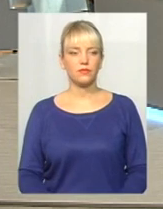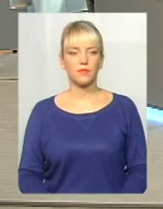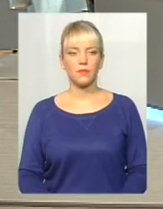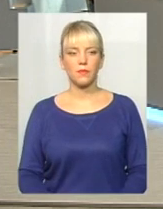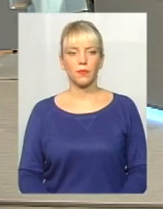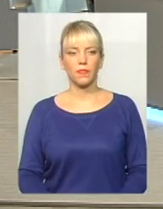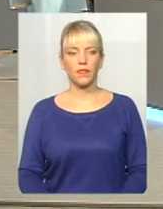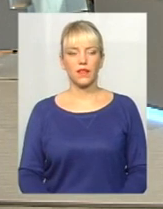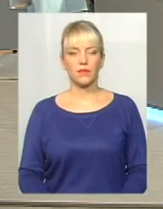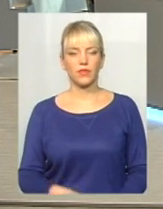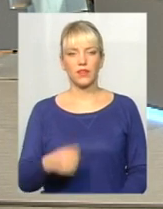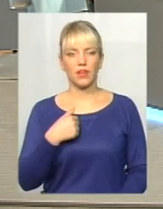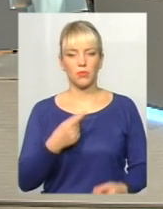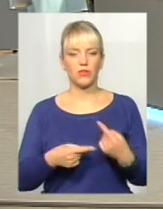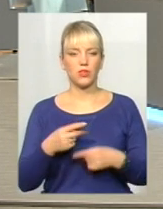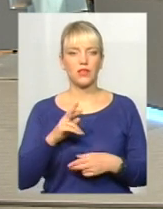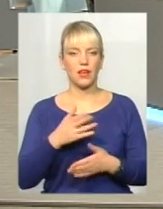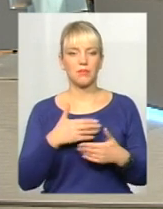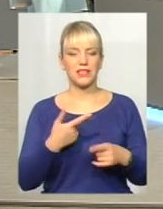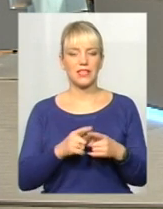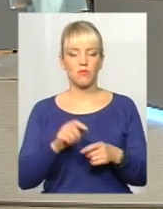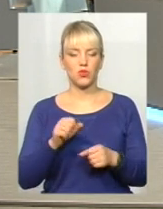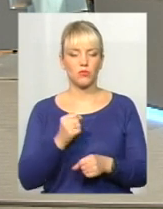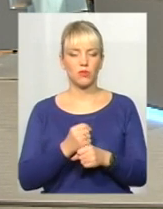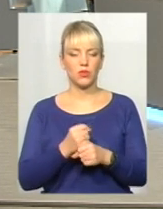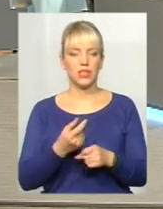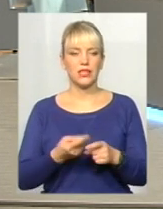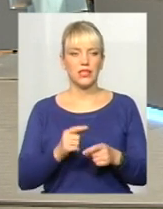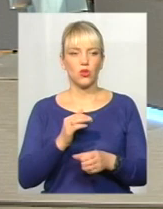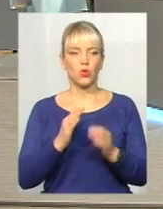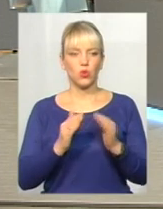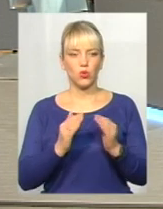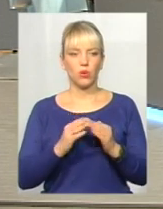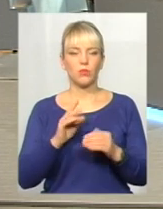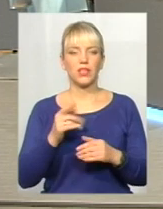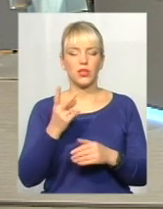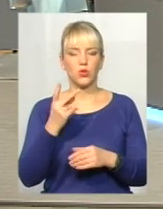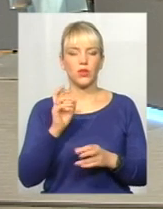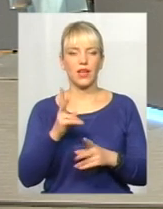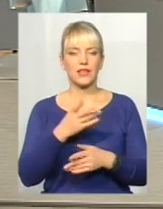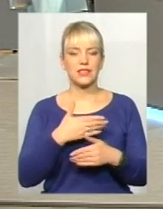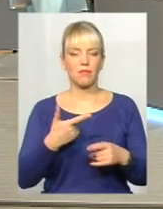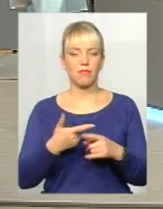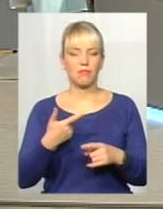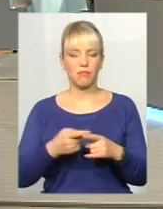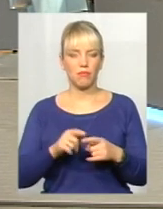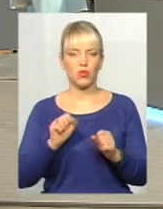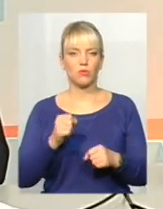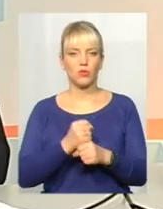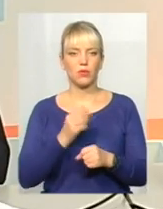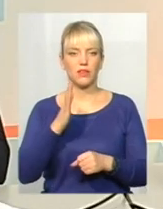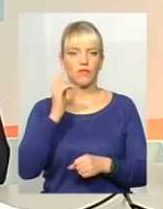репліки. Одна така, це того, як ми це можемо робити вдома, а друга, це те, як це роблять люди в Україні і чому-то працюють вже без